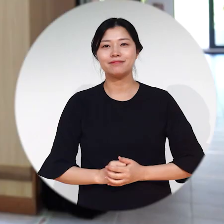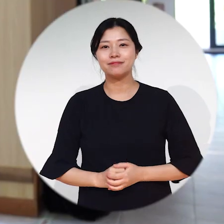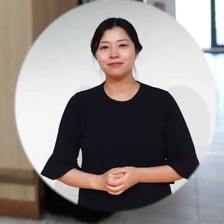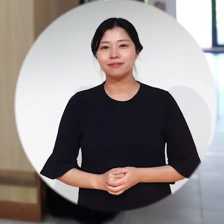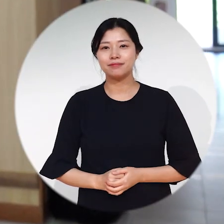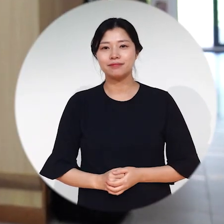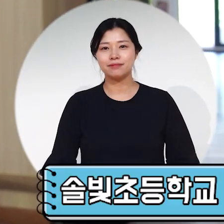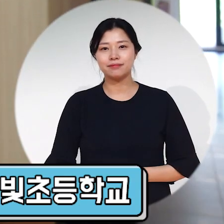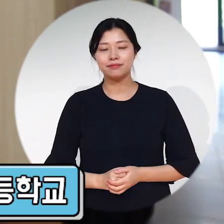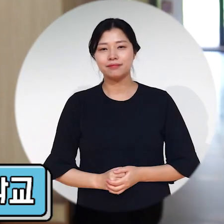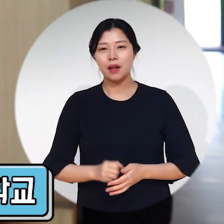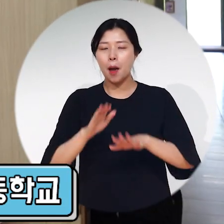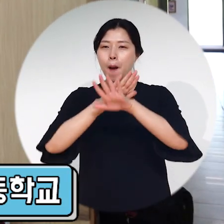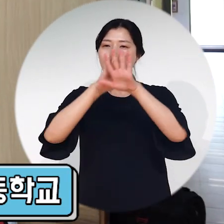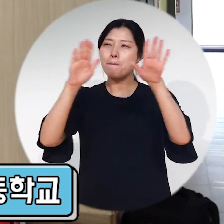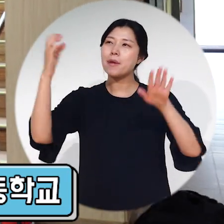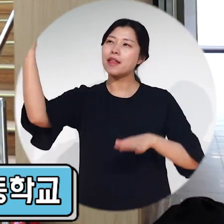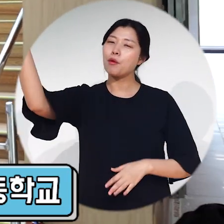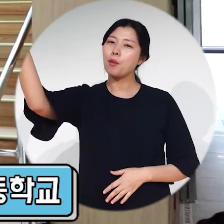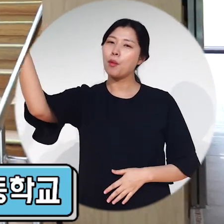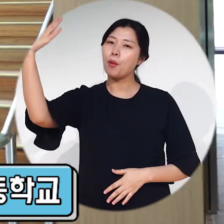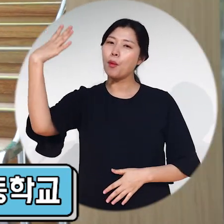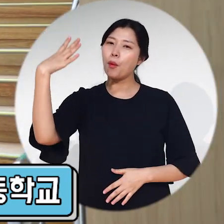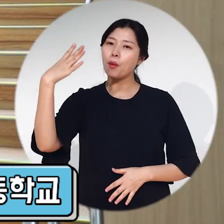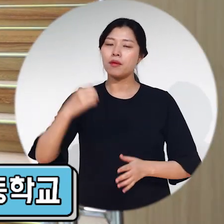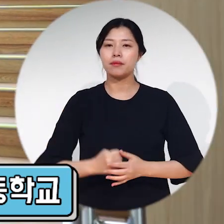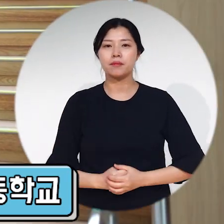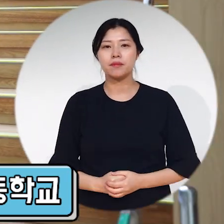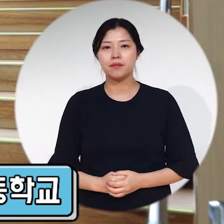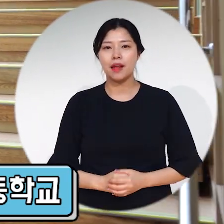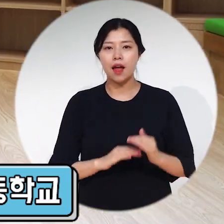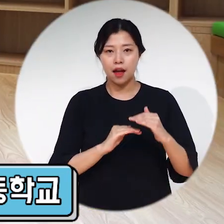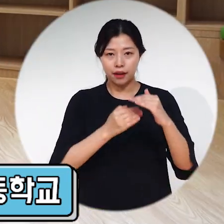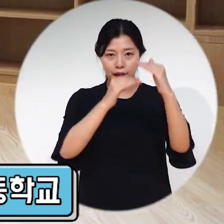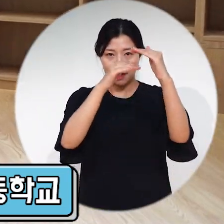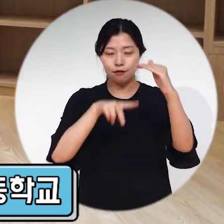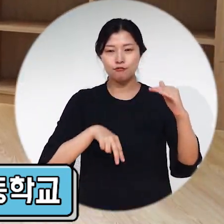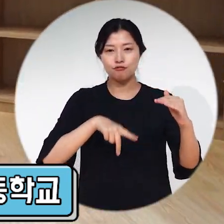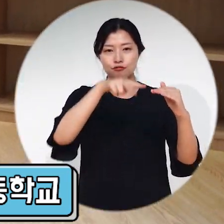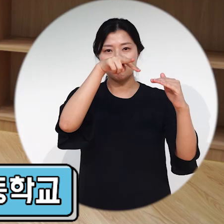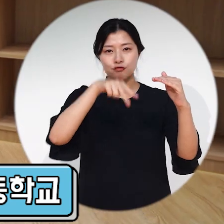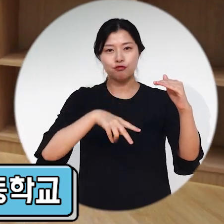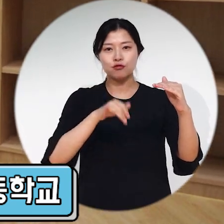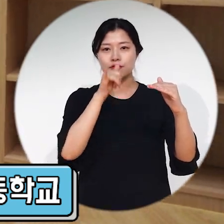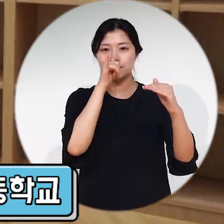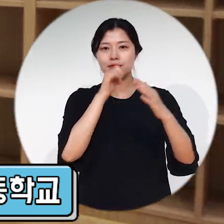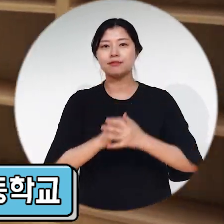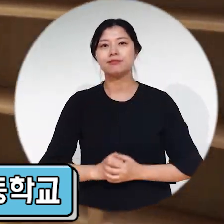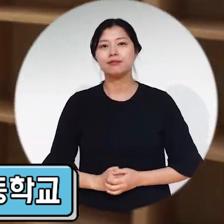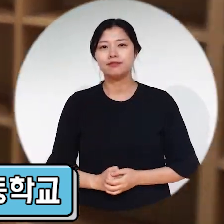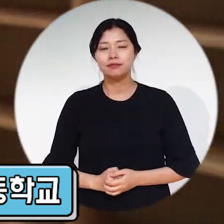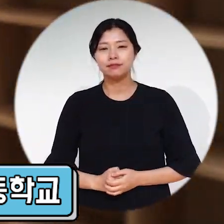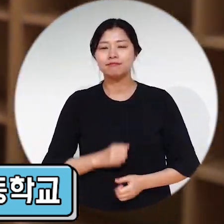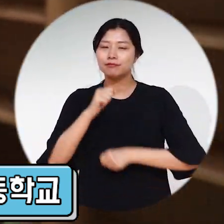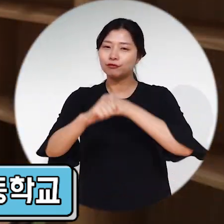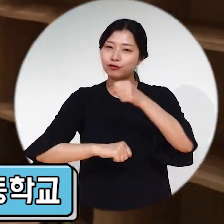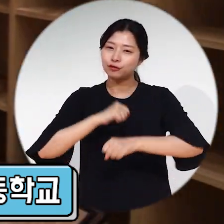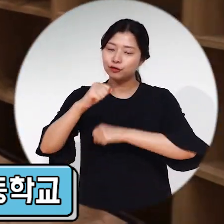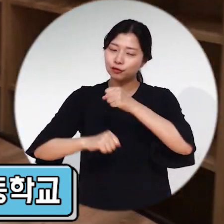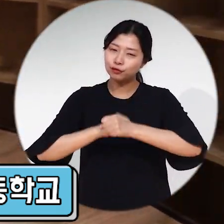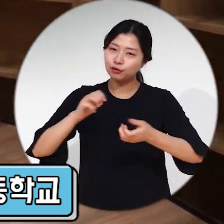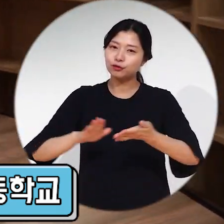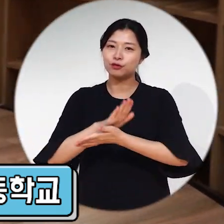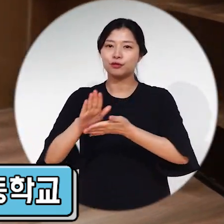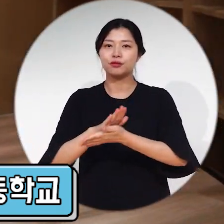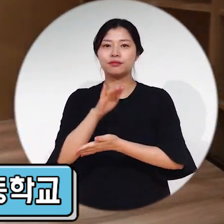환한 빛이 가득 들어오는 곳에서 계단을 오르락 내리락 학생들이 자유롭게 놀며